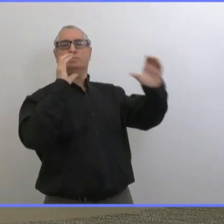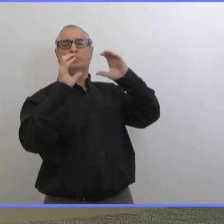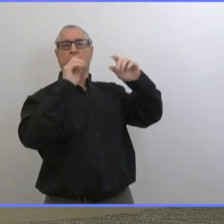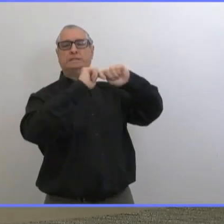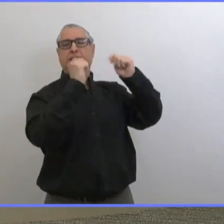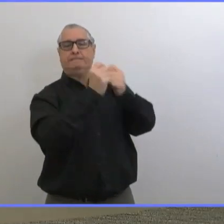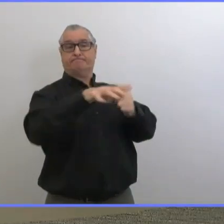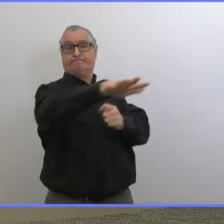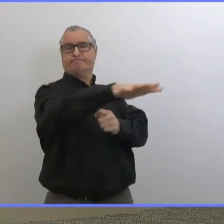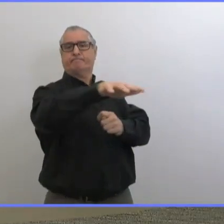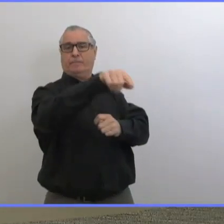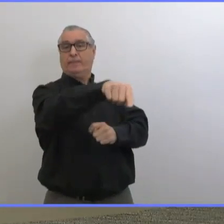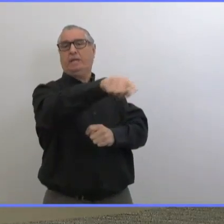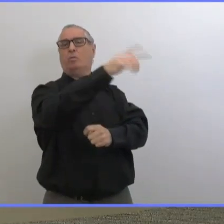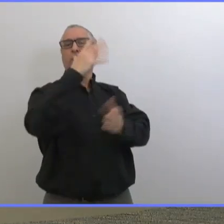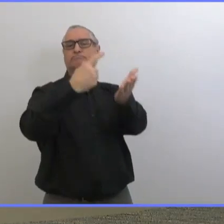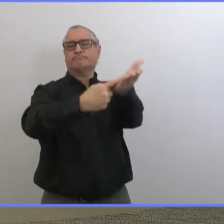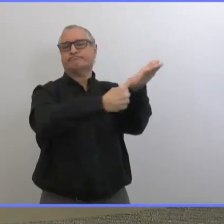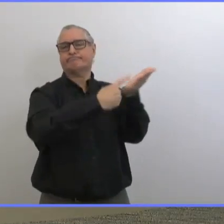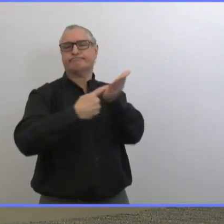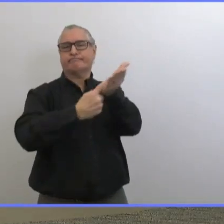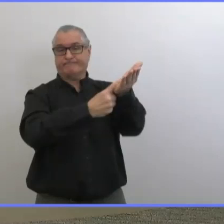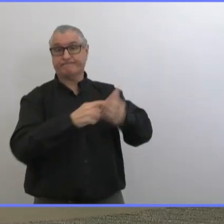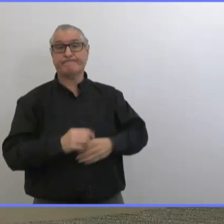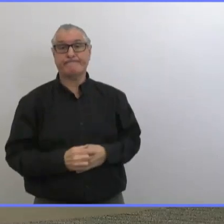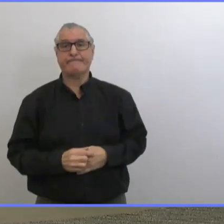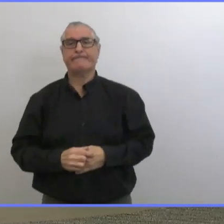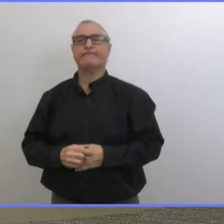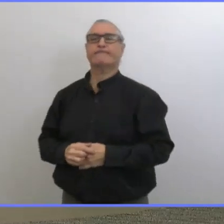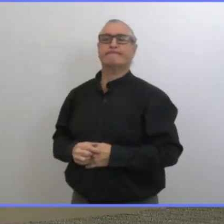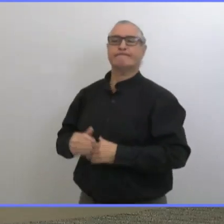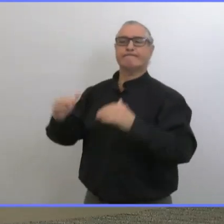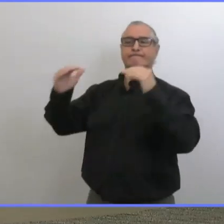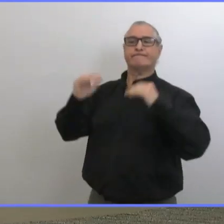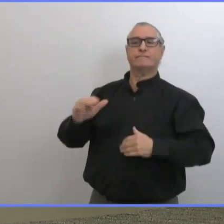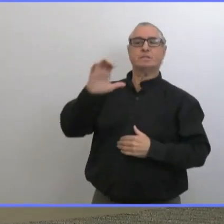vous fournir la réponse de City News Stéphanie